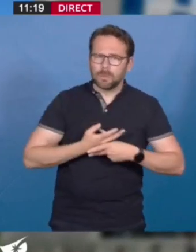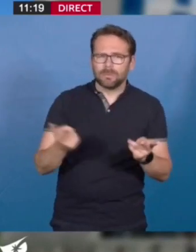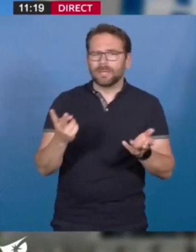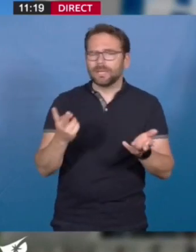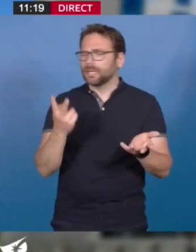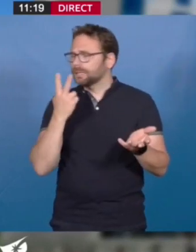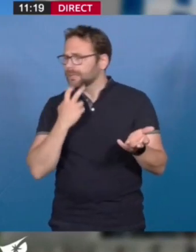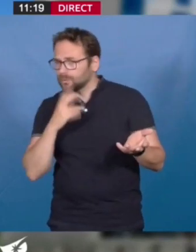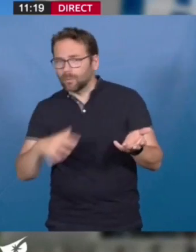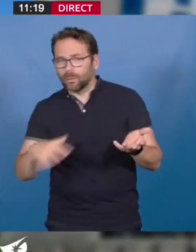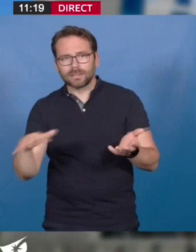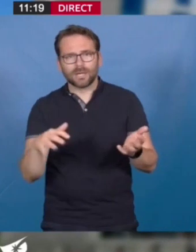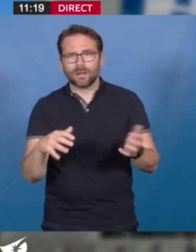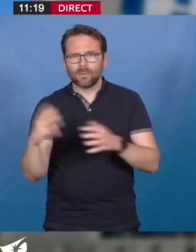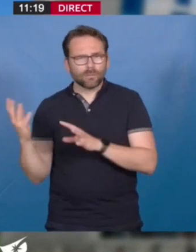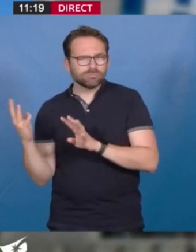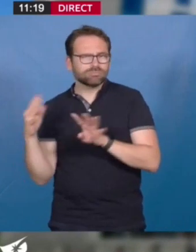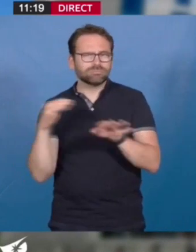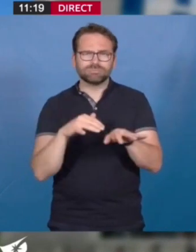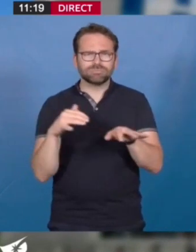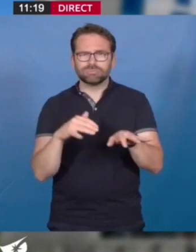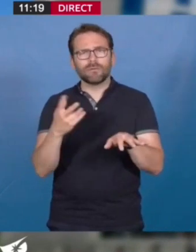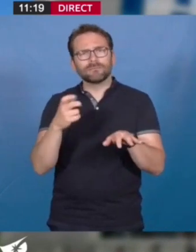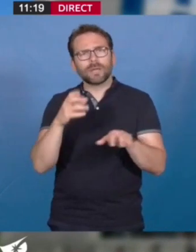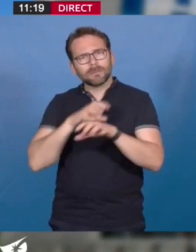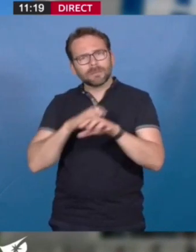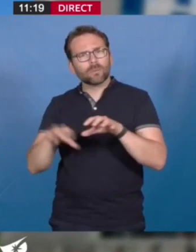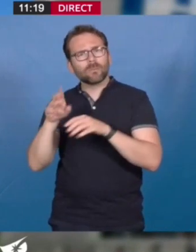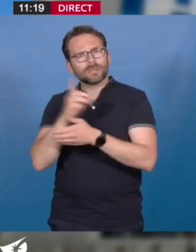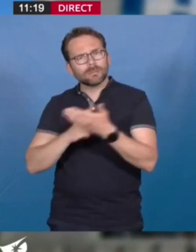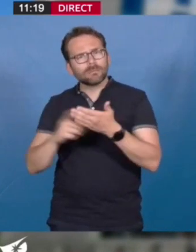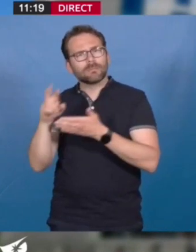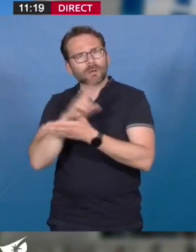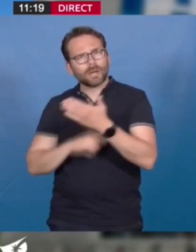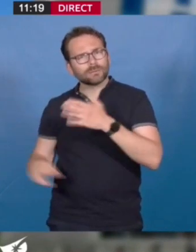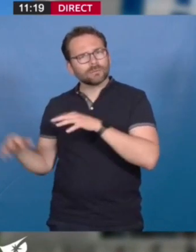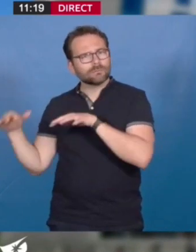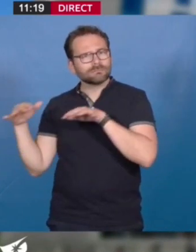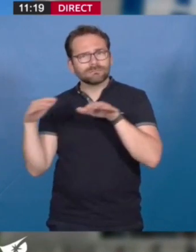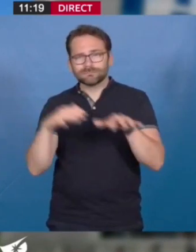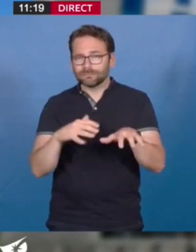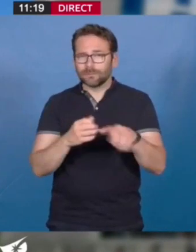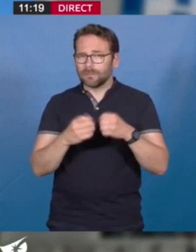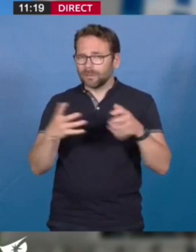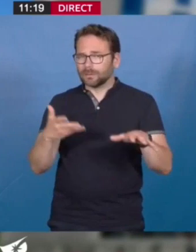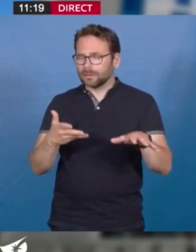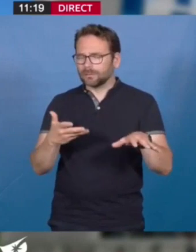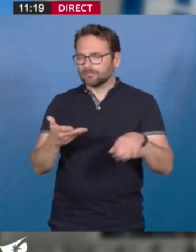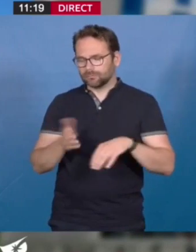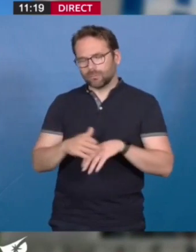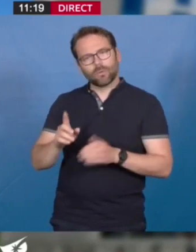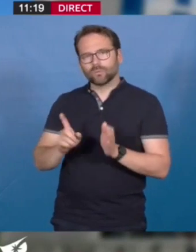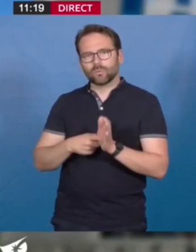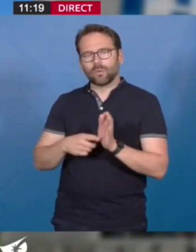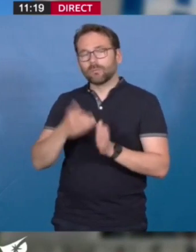dans toutes nos opérations, ils viennent pour la plupart de notre métropole, de notre département et notre région, méritent bien mieux que ces